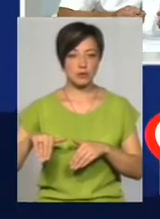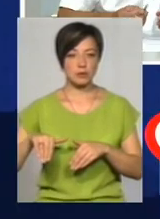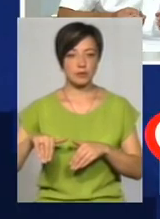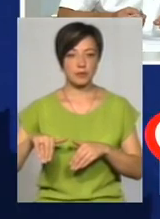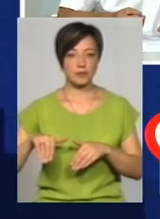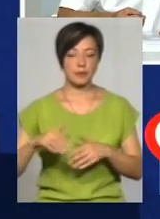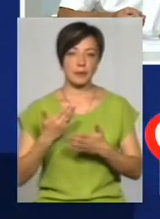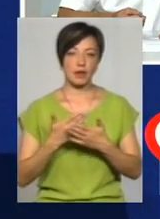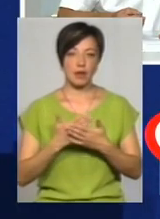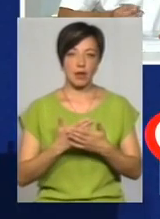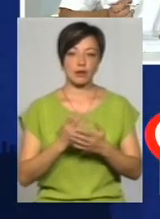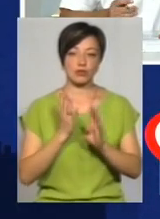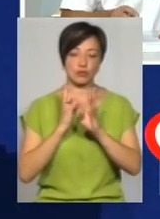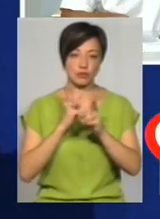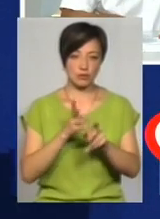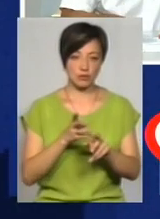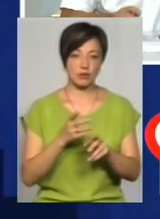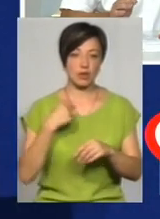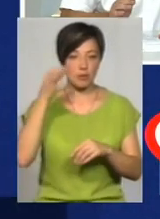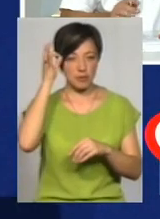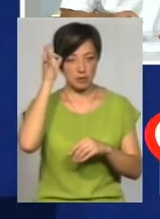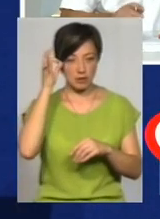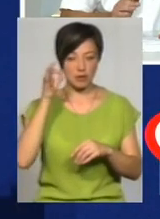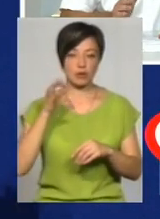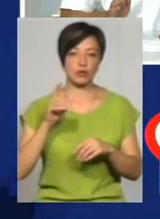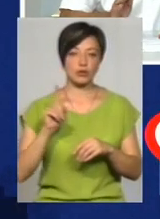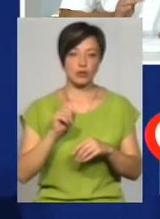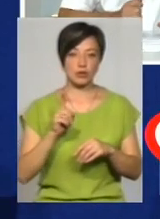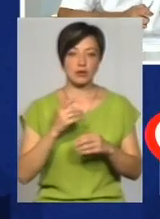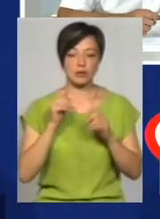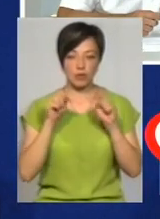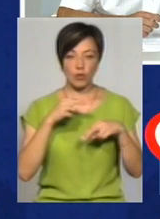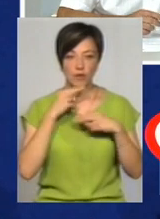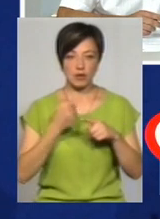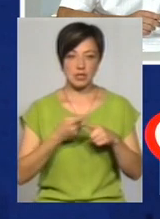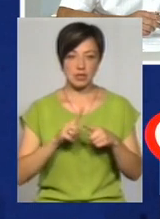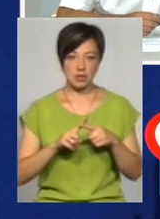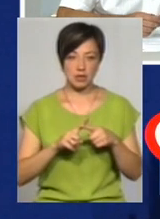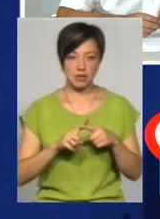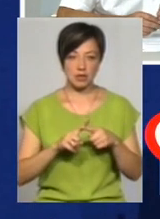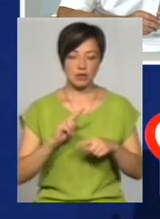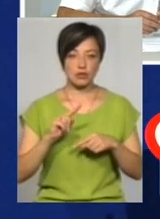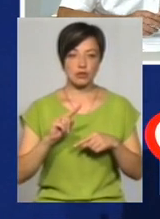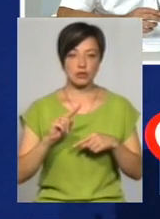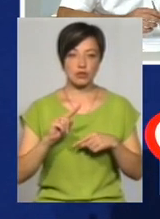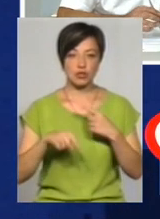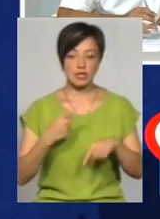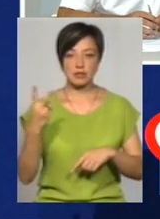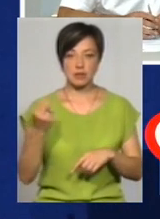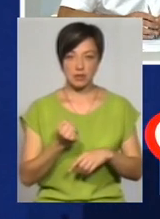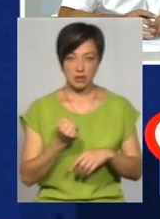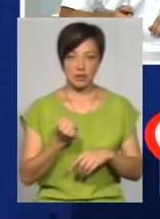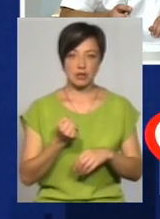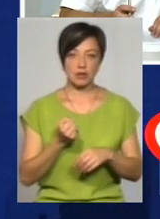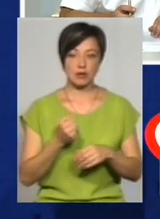В порядку першу черговості, я так пам'ятаю, вже звертав увагу на це, через дві неділі підходить